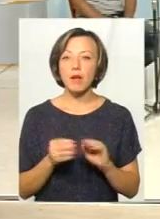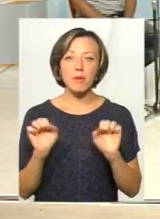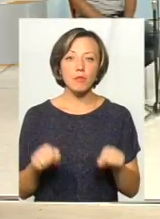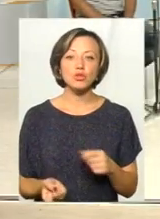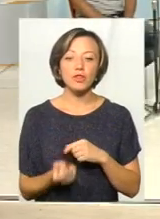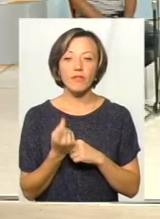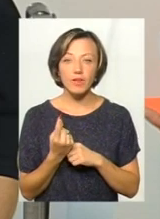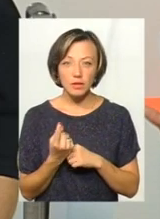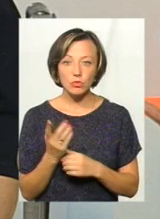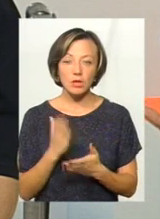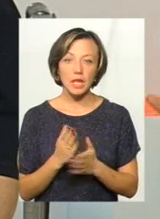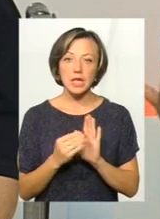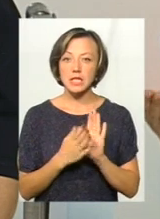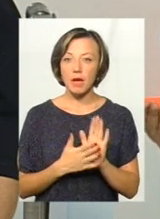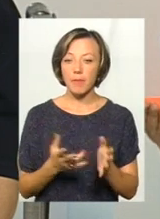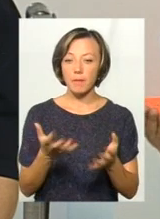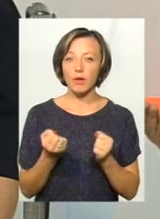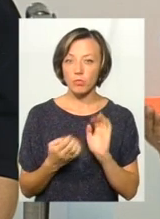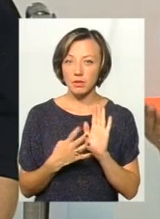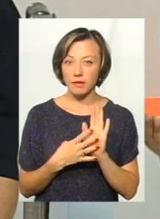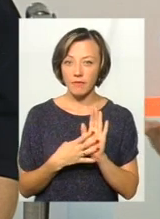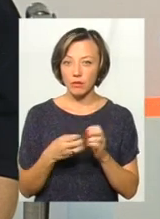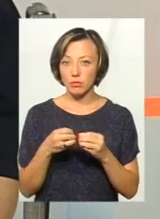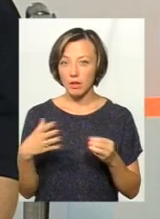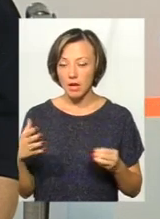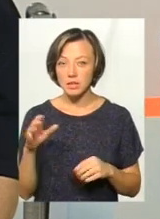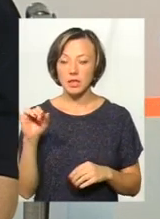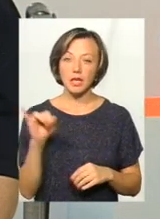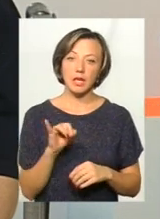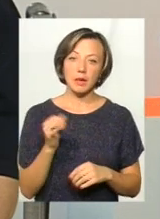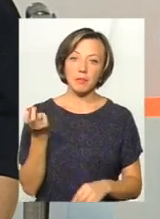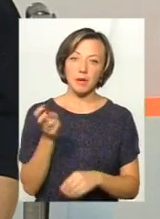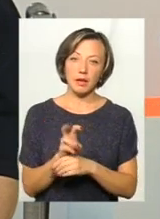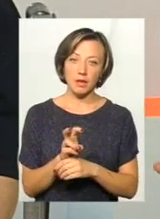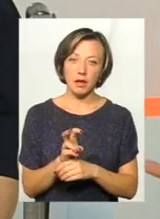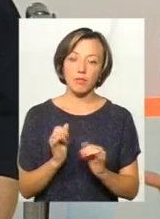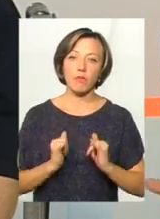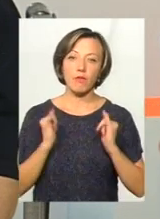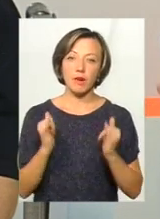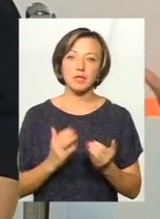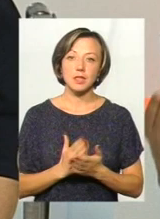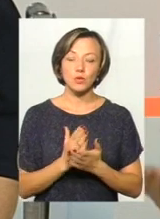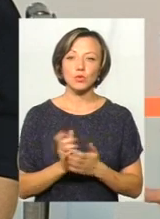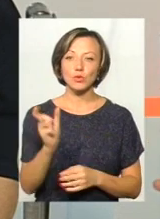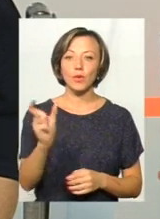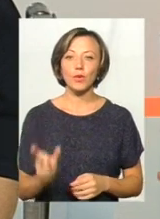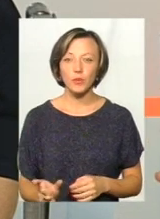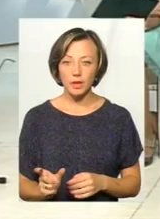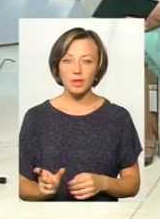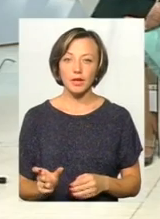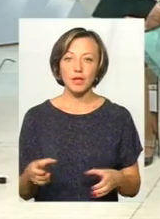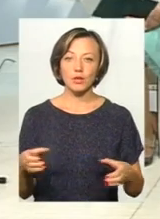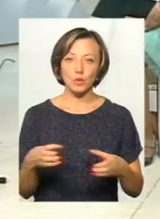винукнутися з тим, що є запис на прийом на 9-15 і прийде поважна заслужена людина з